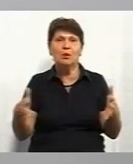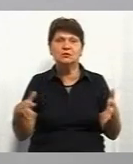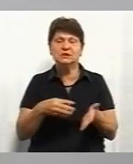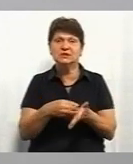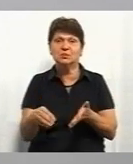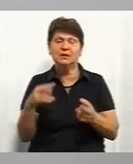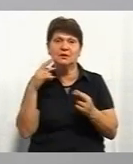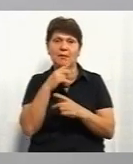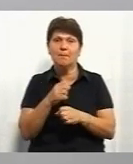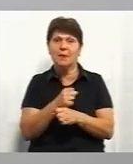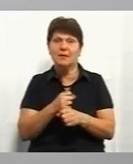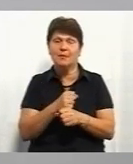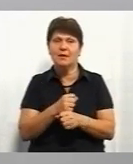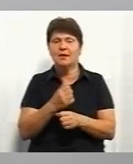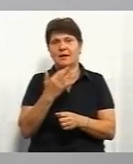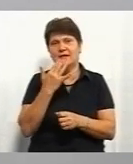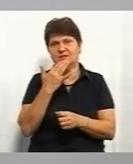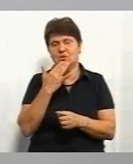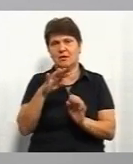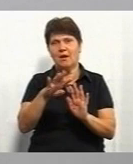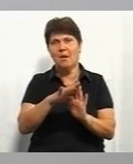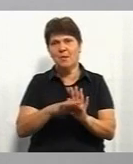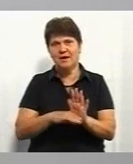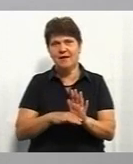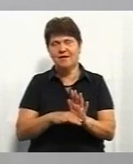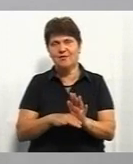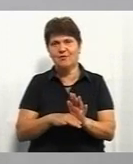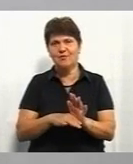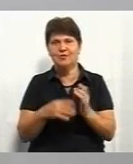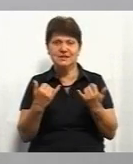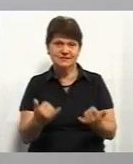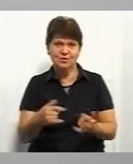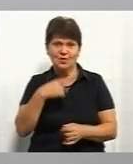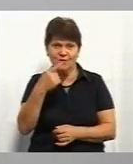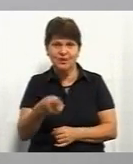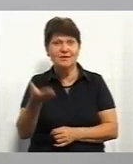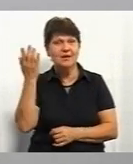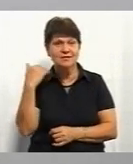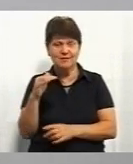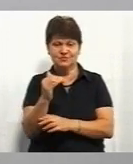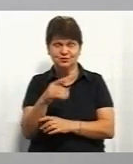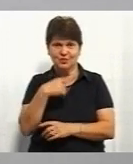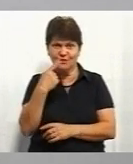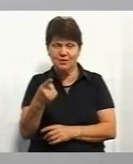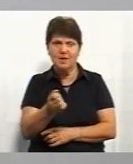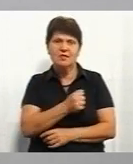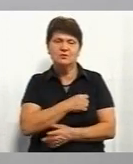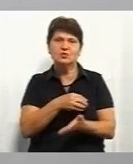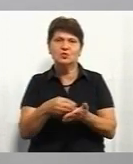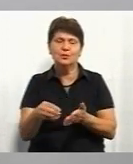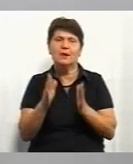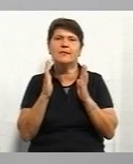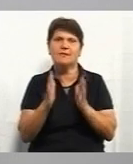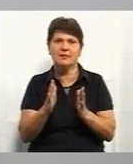медикаментів згідно Національного переліка, хоч це є. І там я говорила, сьогодні говорю, що, на жаль, ми можемо закупити медикаменти